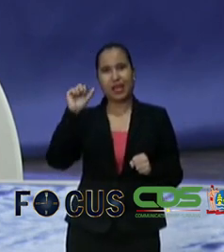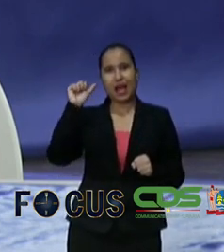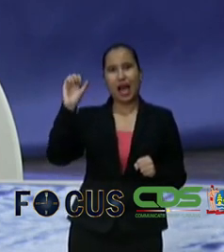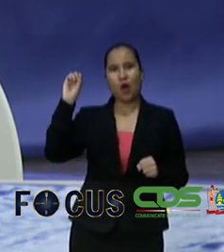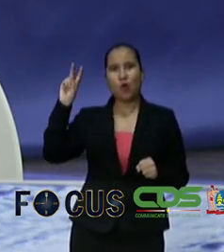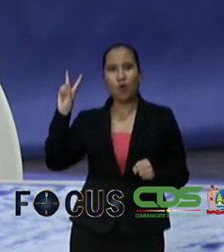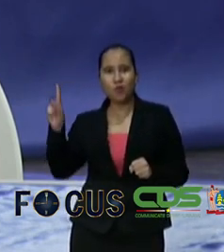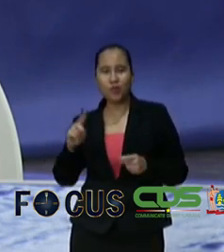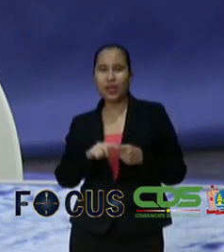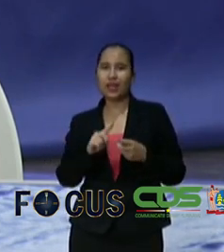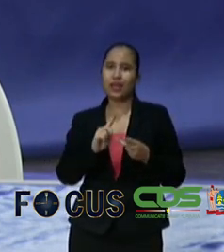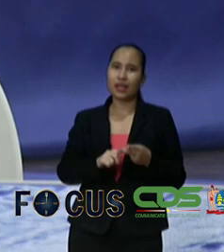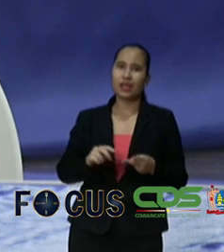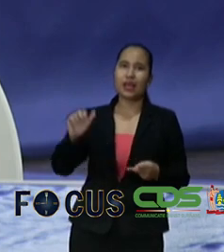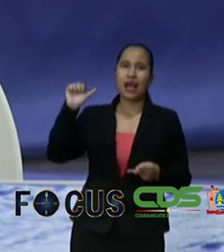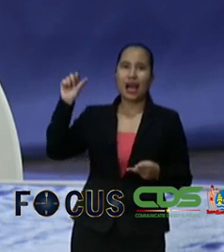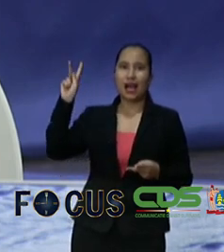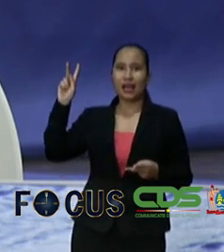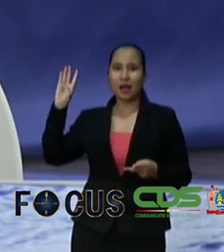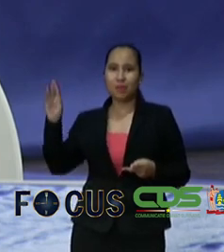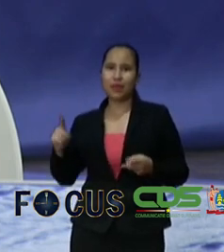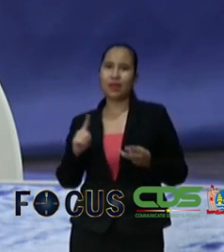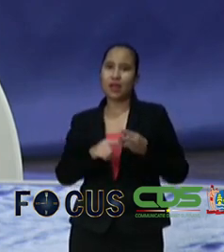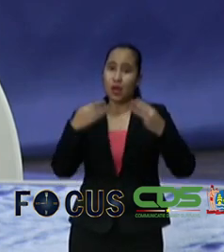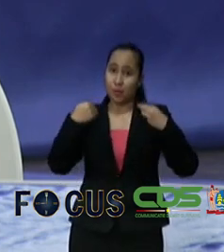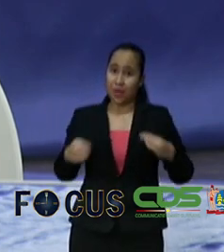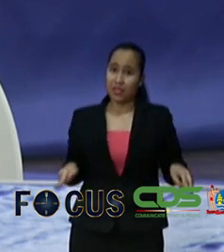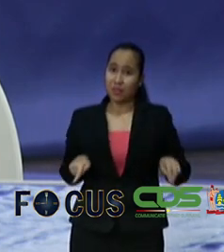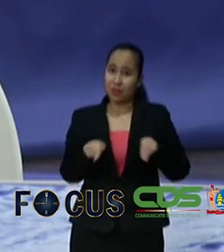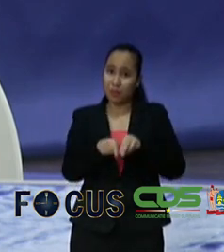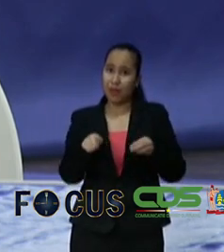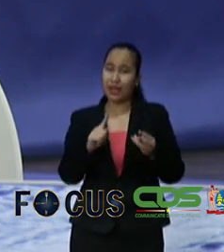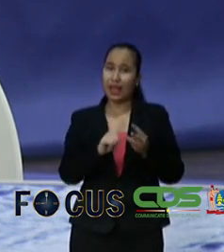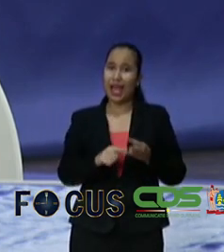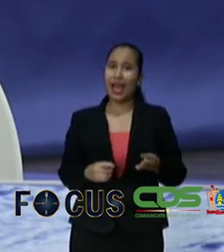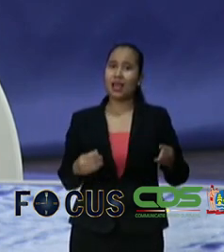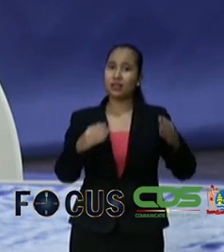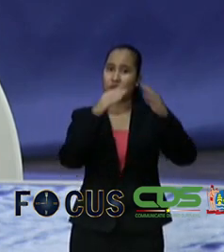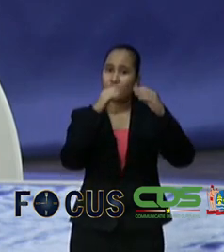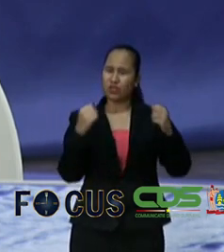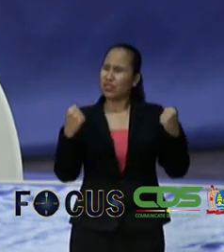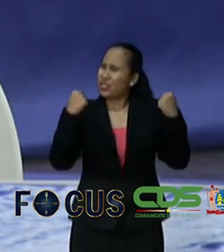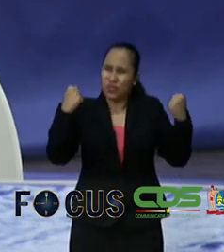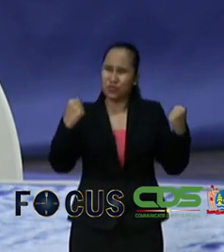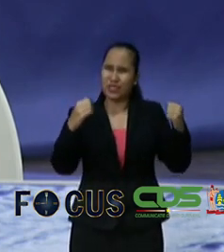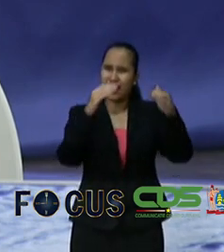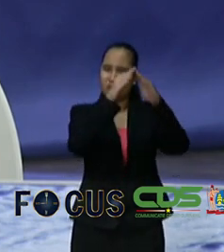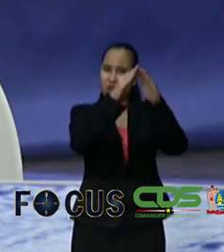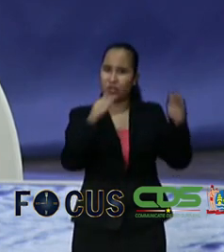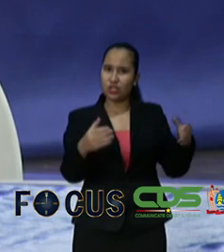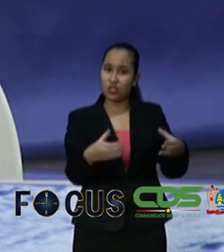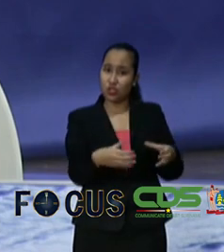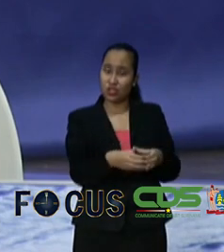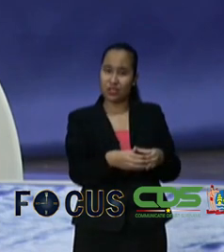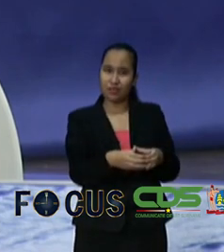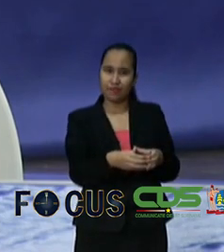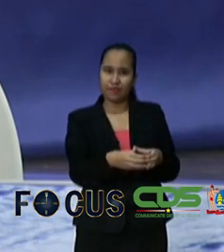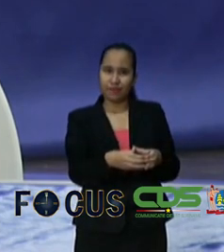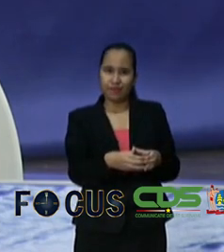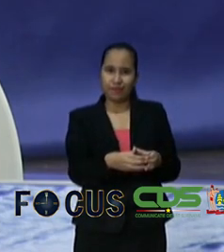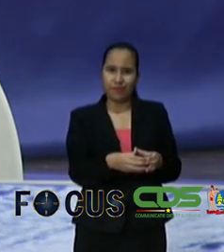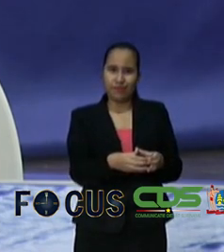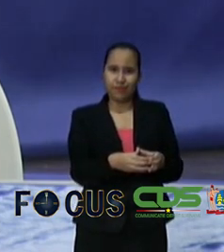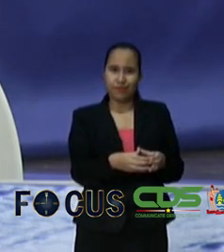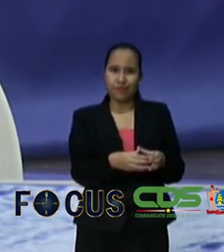AKB mensen met overperking en de zwakke huishoudens waarbij als we kijken naar de bedragen en de zwakke huishoudens de gezinnen althans